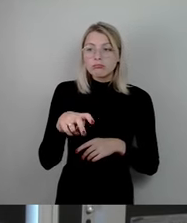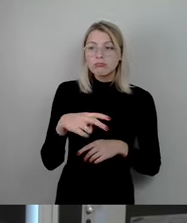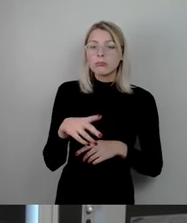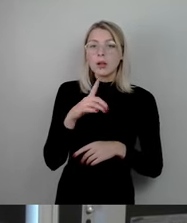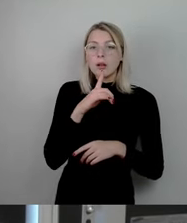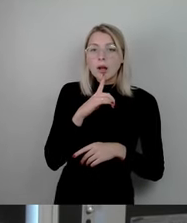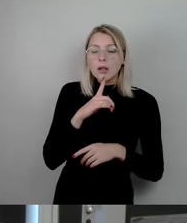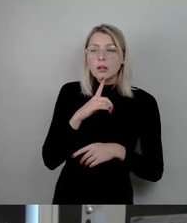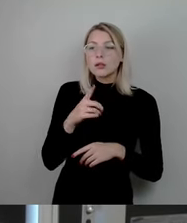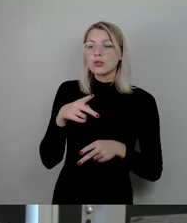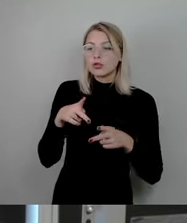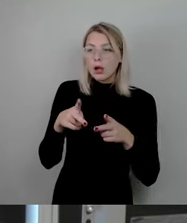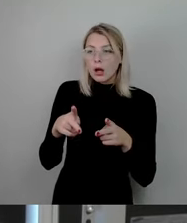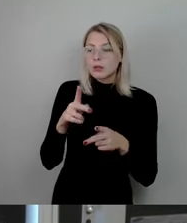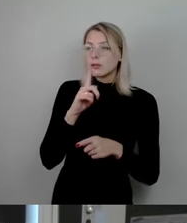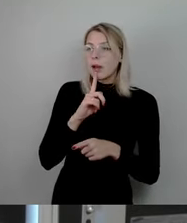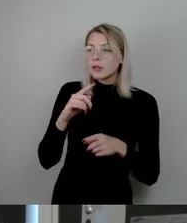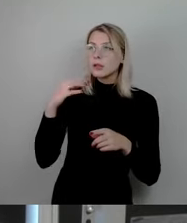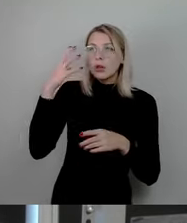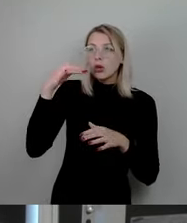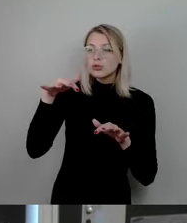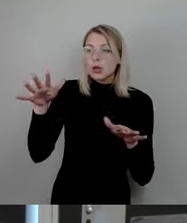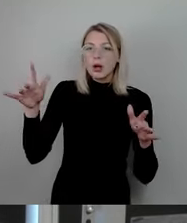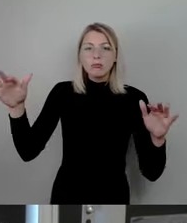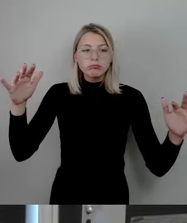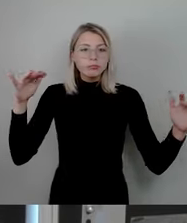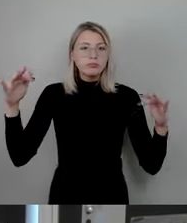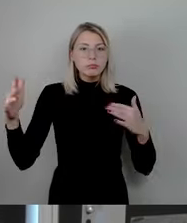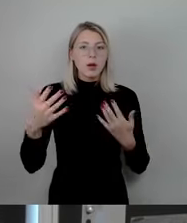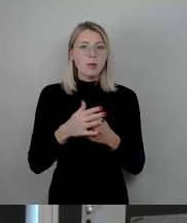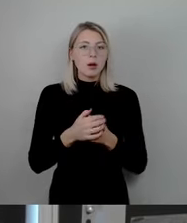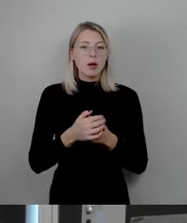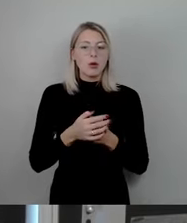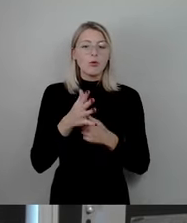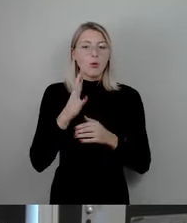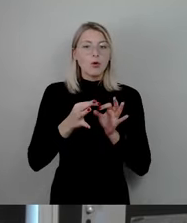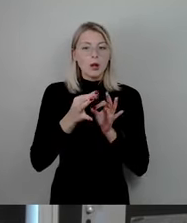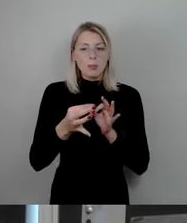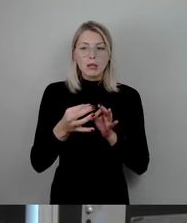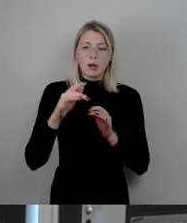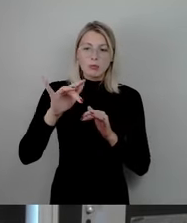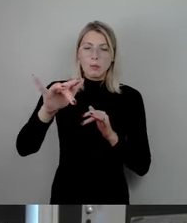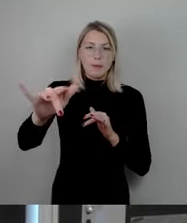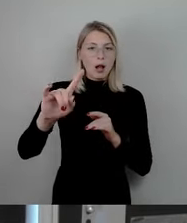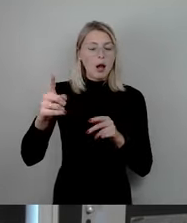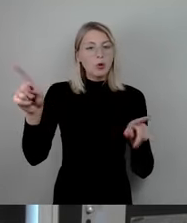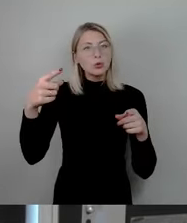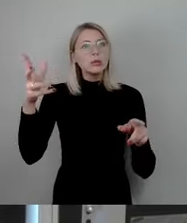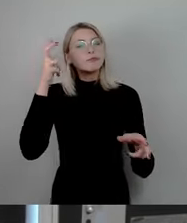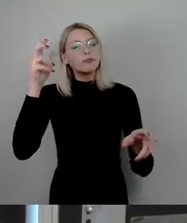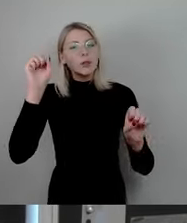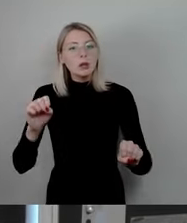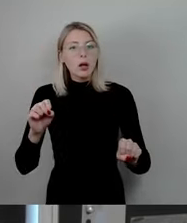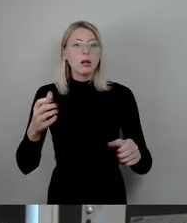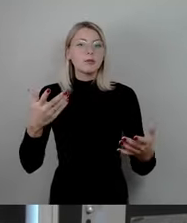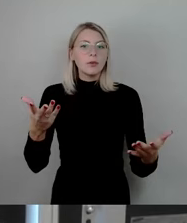überfüllte Straße gefunden. Wie viel schöner wäre es gewesen, dort wäre aller 500 Meter wunderbare Musik zu hören gewesen, und da würden Leute hingehen und sagen, ich gehe auf die Prager Straße,